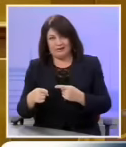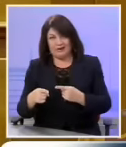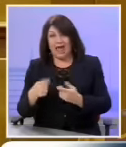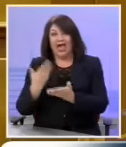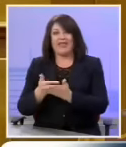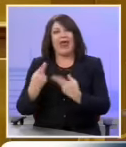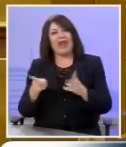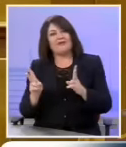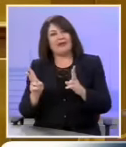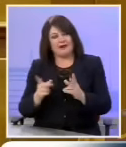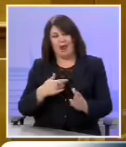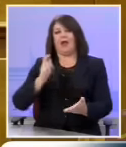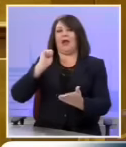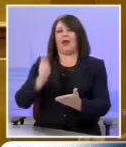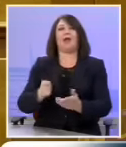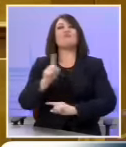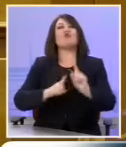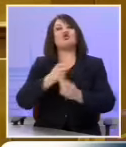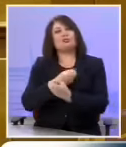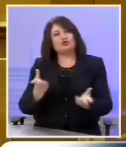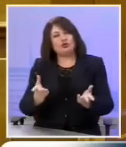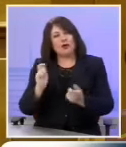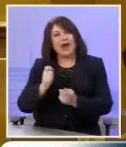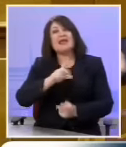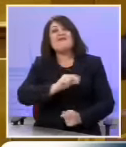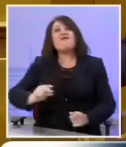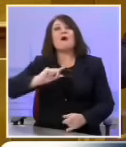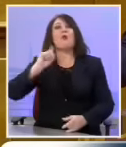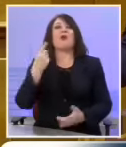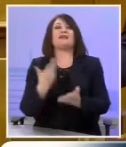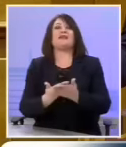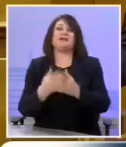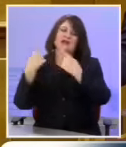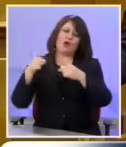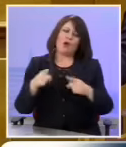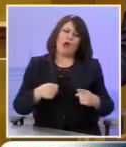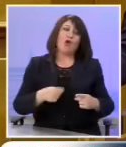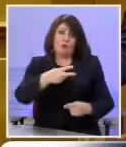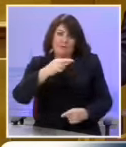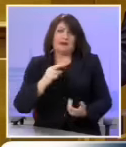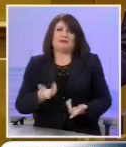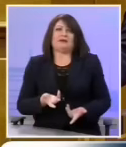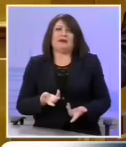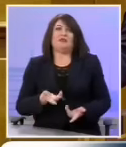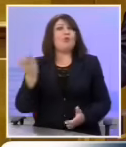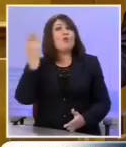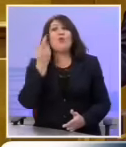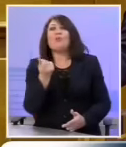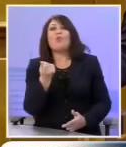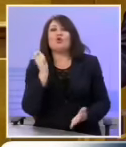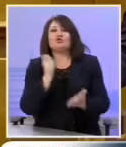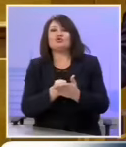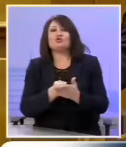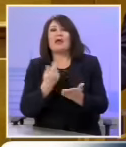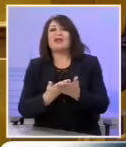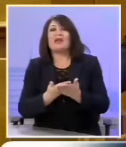μία άδεια ή πάντα για όλες τις άδειες. Η διαφορά είναι τεράστια. Γιατί το τίμημα εξαρτάται από